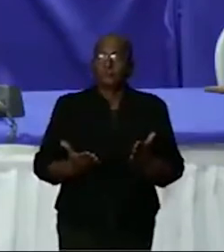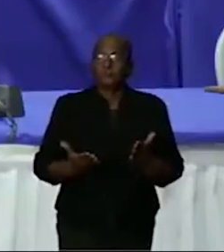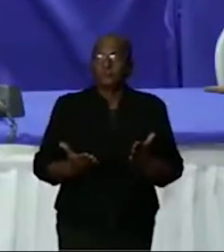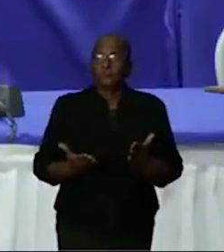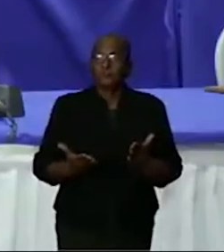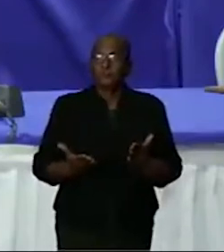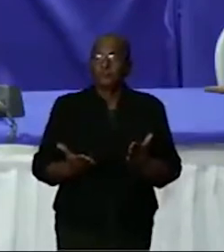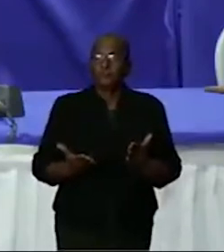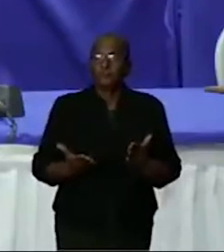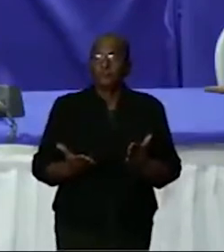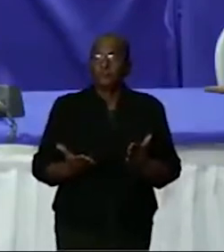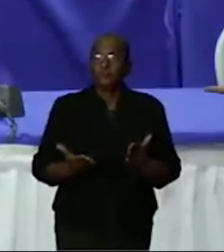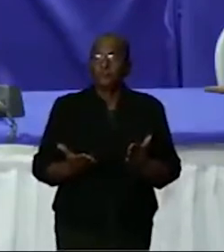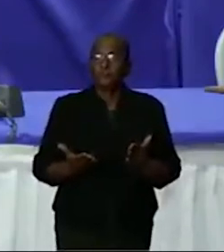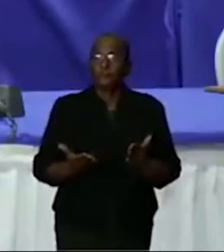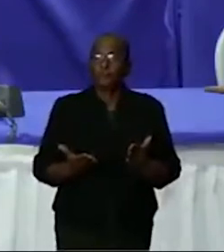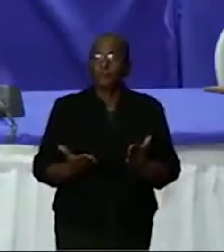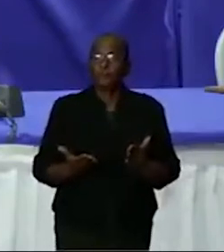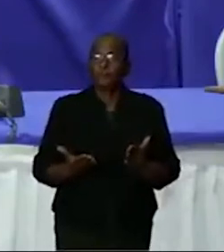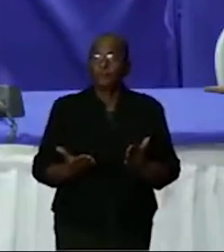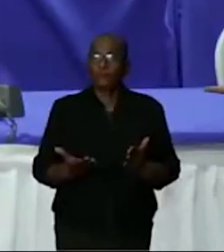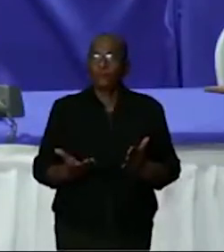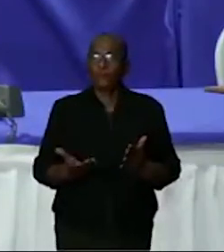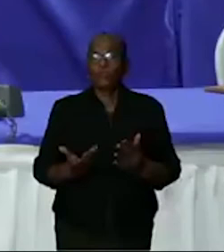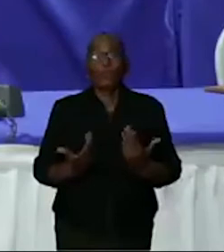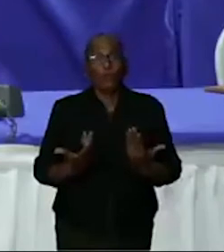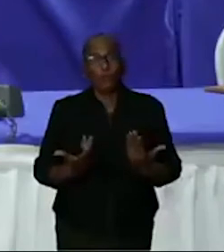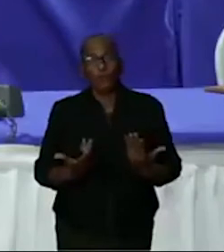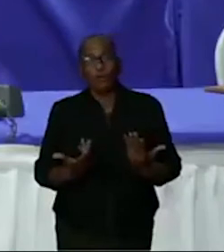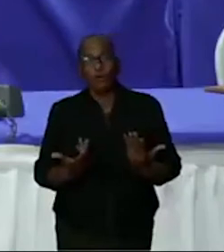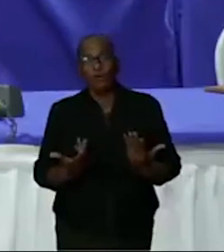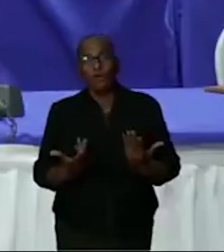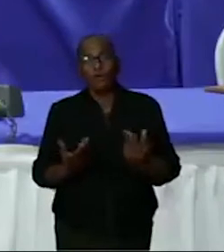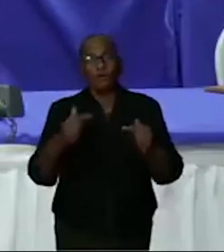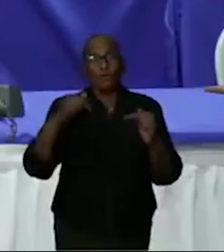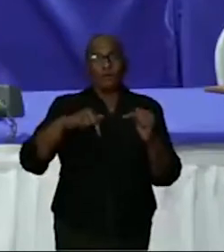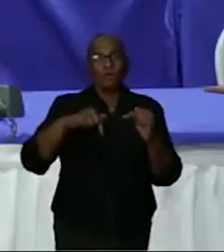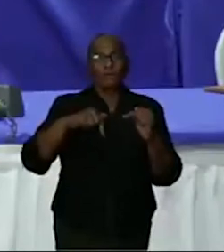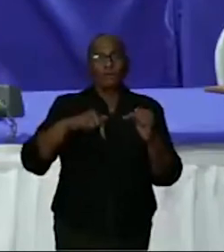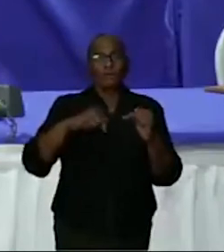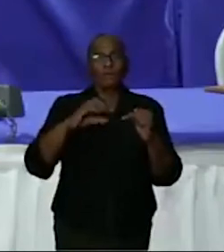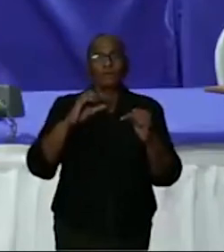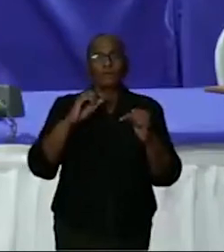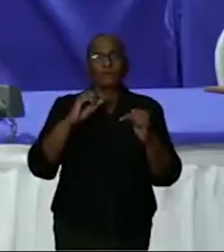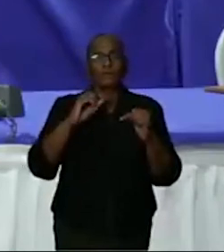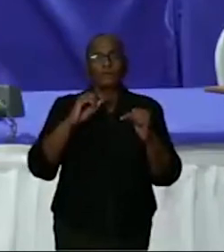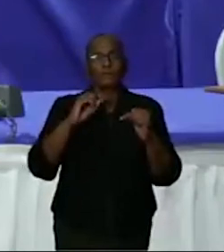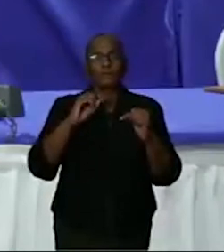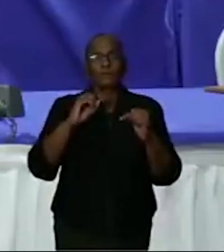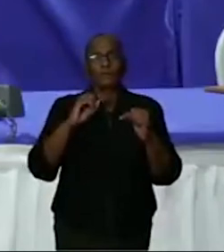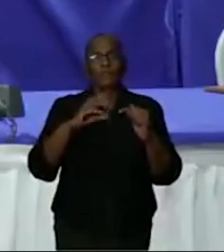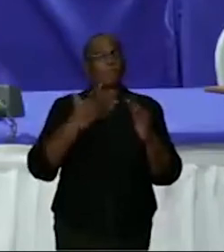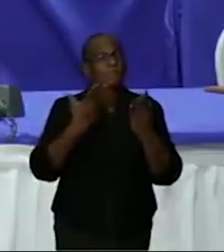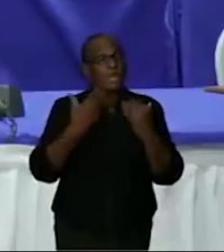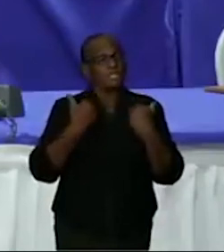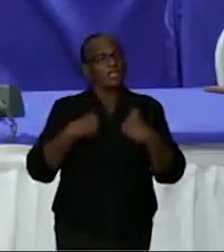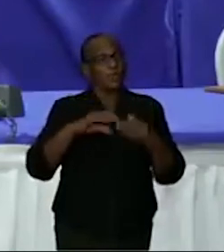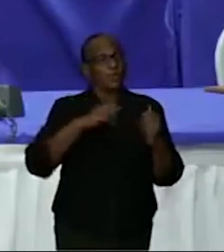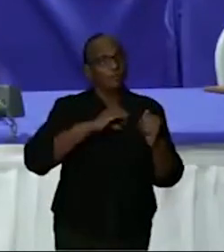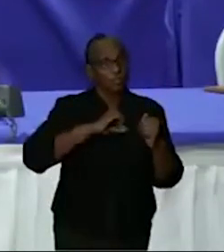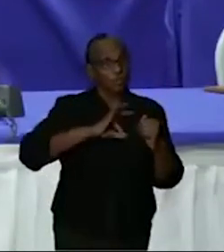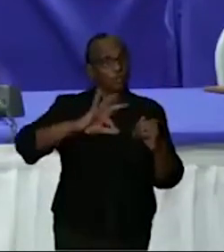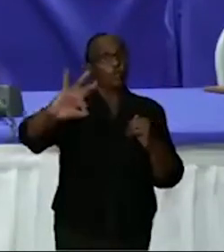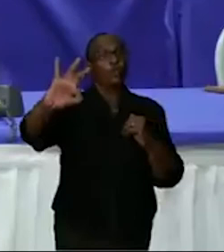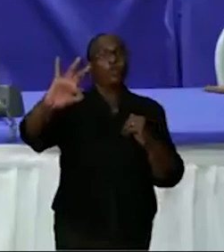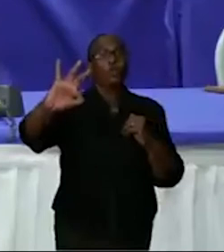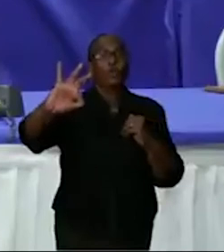outbound wil ik ook de zogenoemde vertrek en